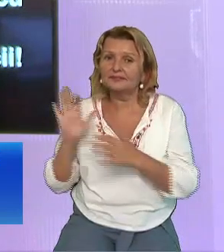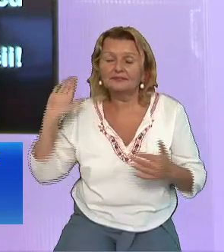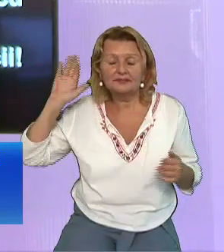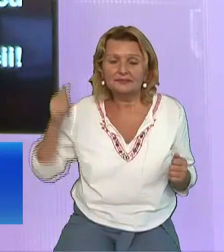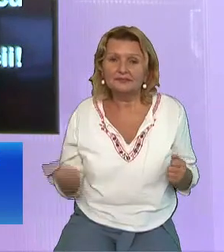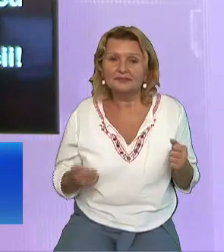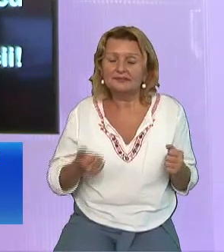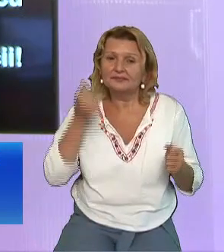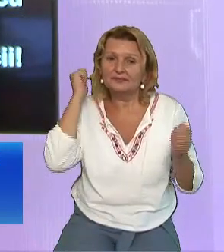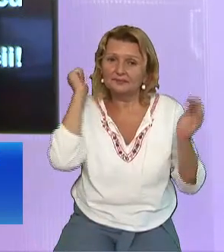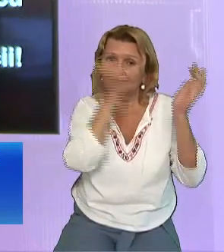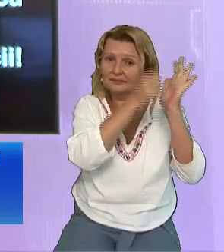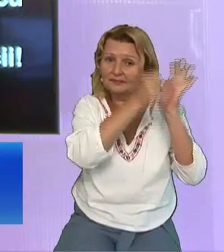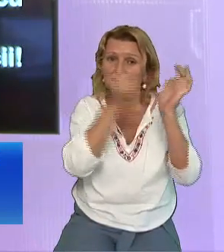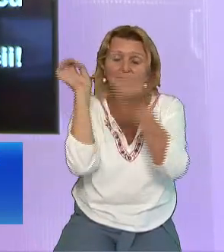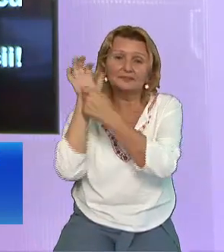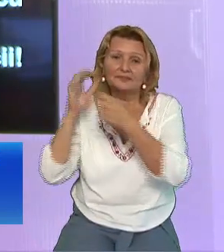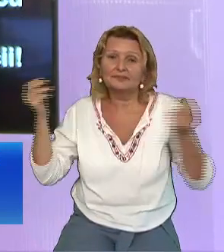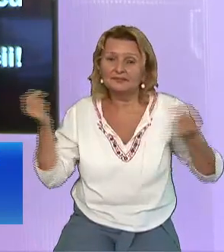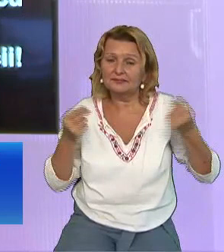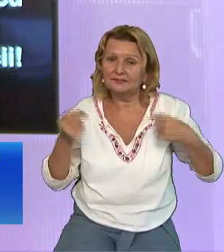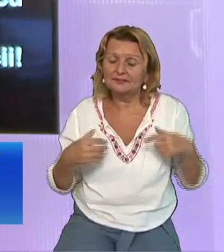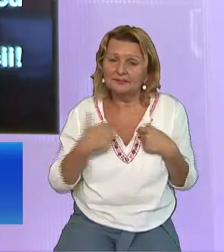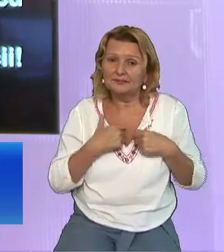pacea A căzut peste el și prin rănile lui suntem tămăduiți